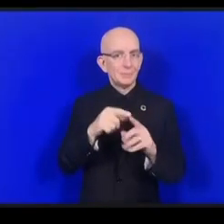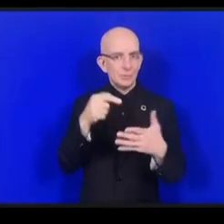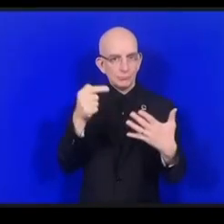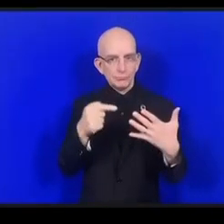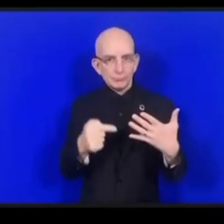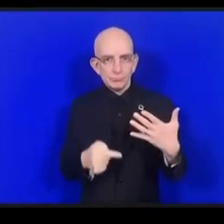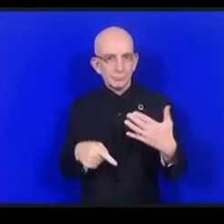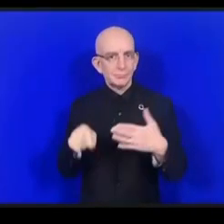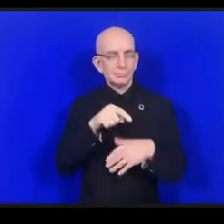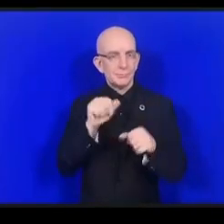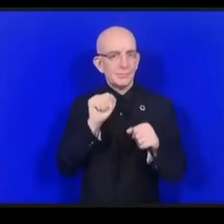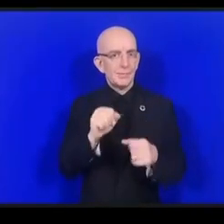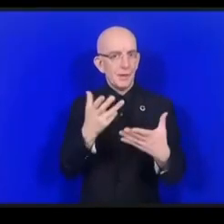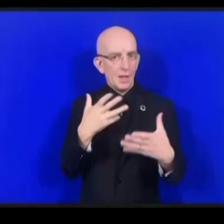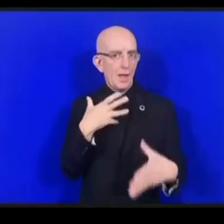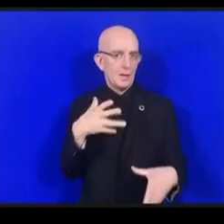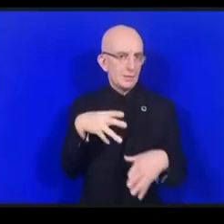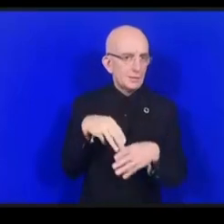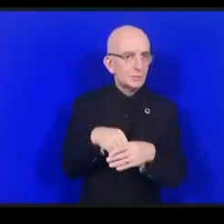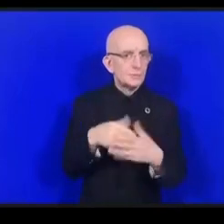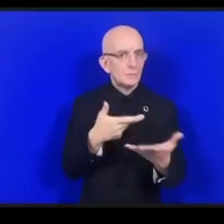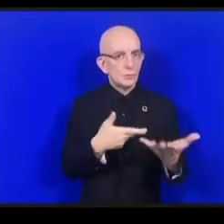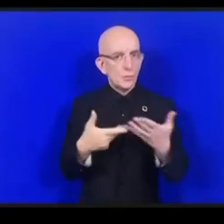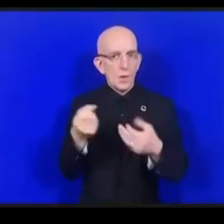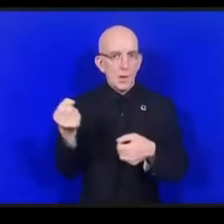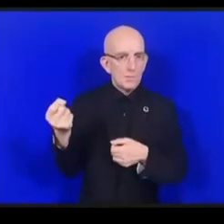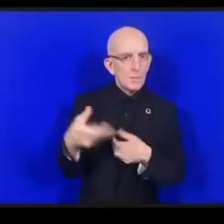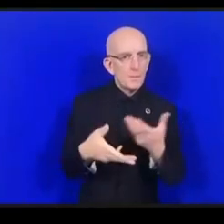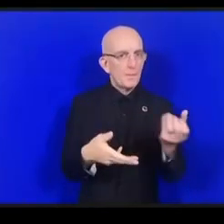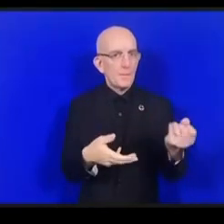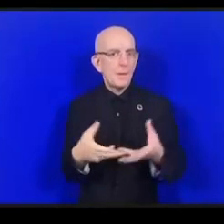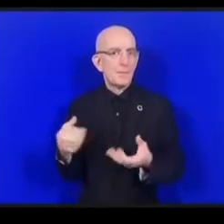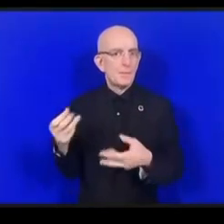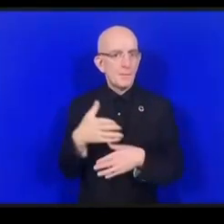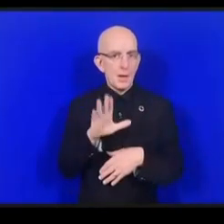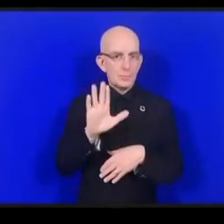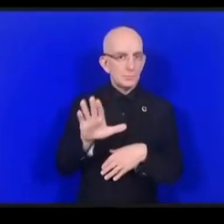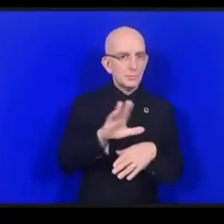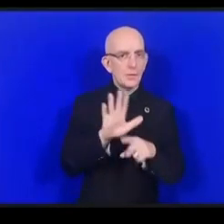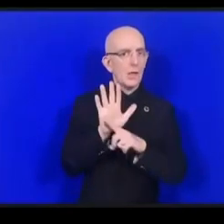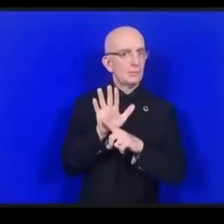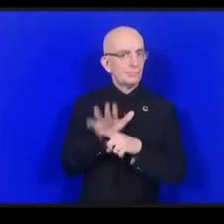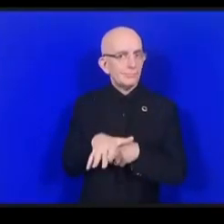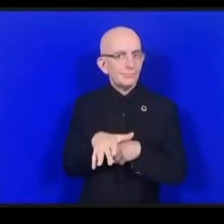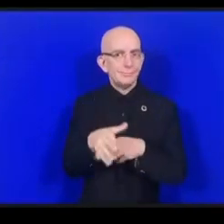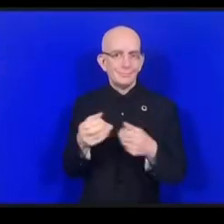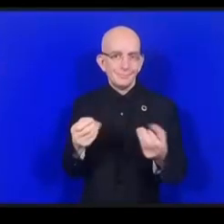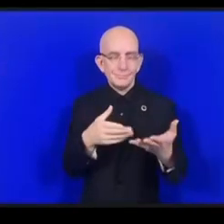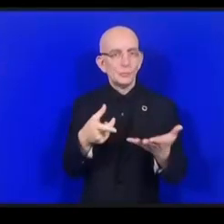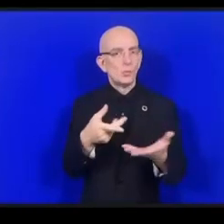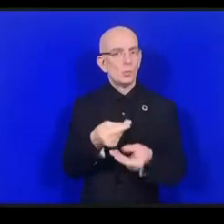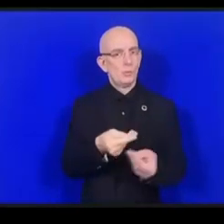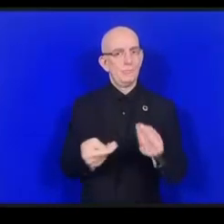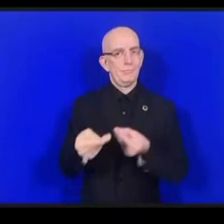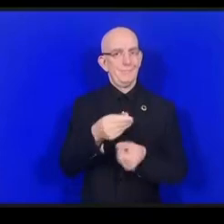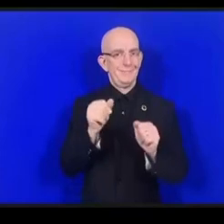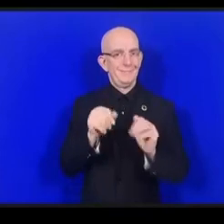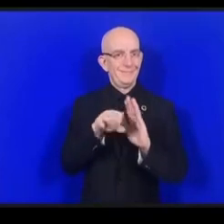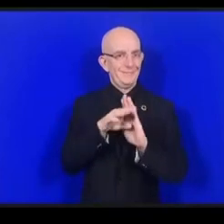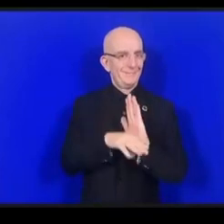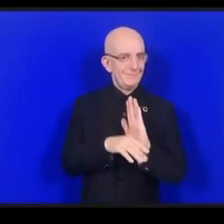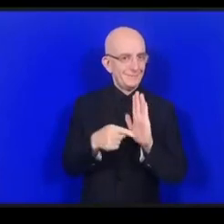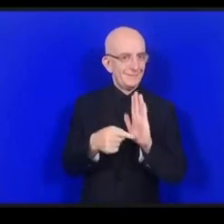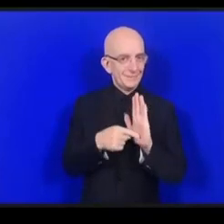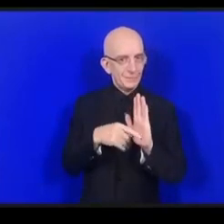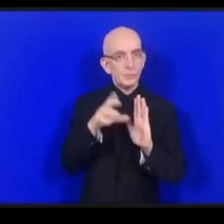أن تكون كل الأصوات مشمولة بهذا العمل وهذا هو الضور الذي نؤديه في OER من أجل تسريع تنفيذ أهداف